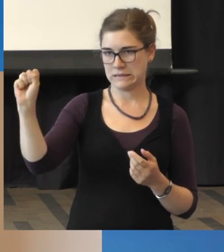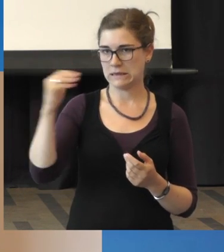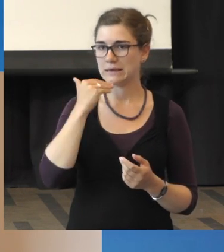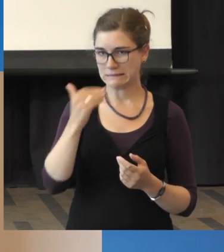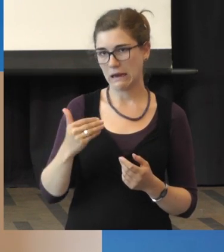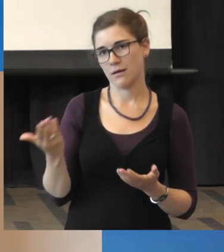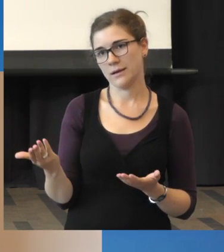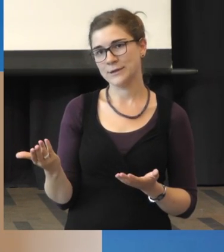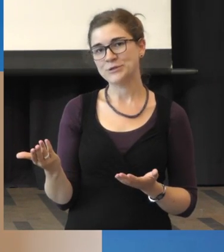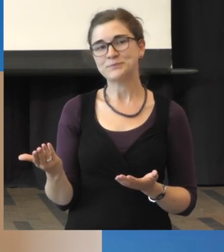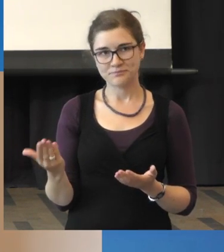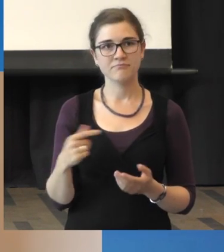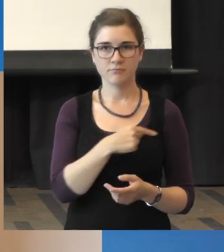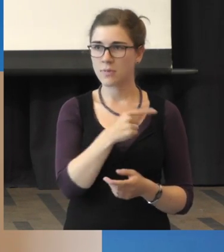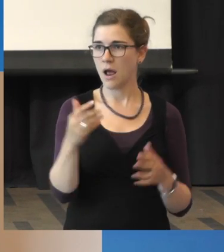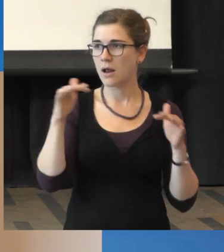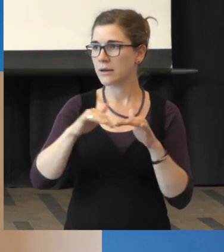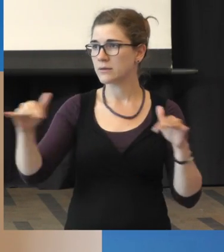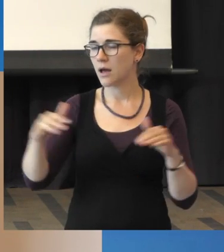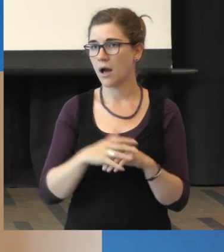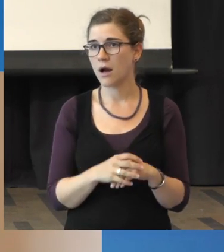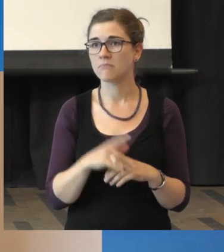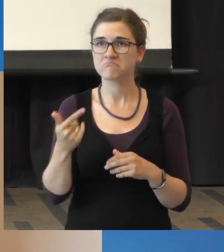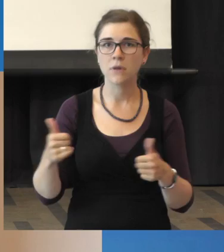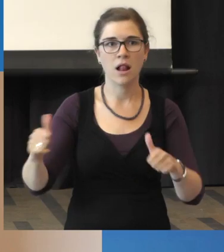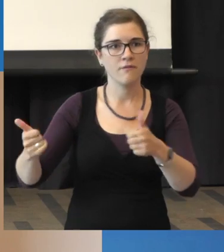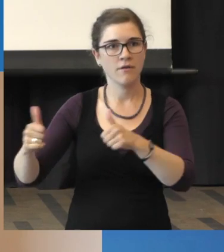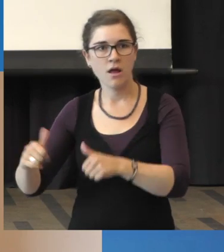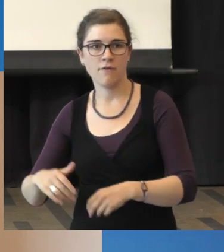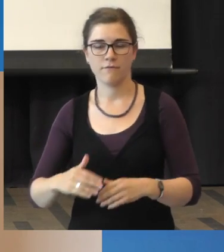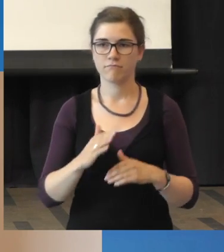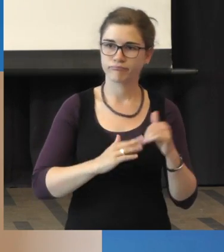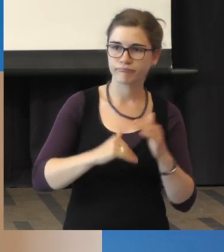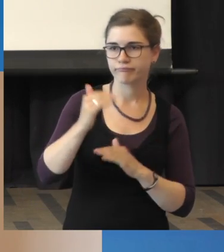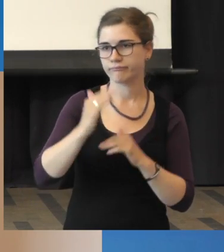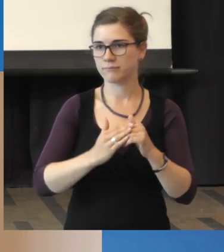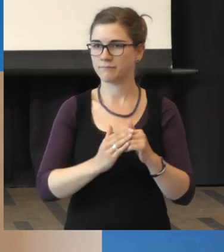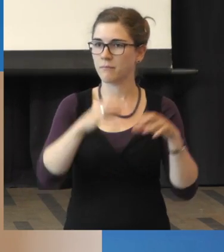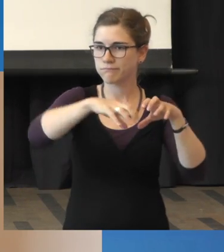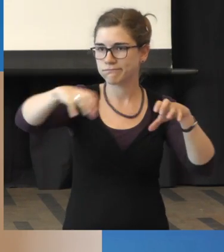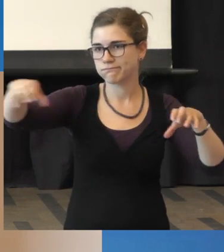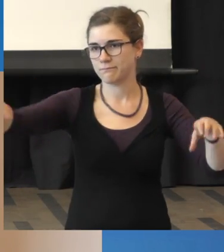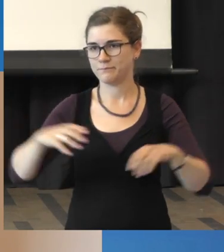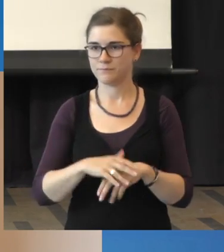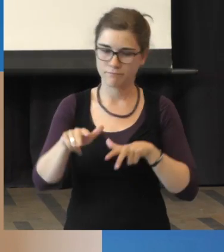alle hier vor Ort sind und geholfen haben, diese Veranstaltung auch zu konzipieren und